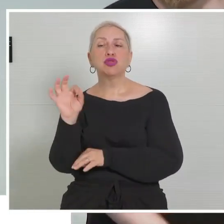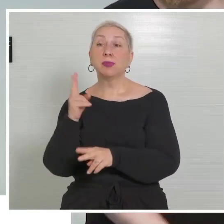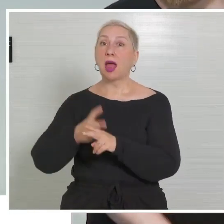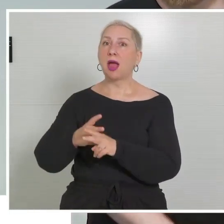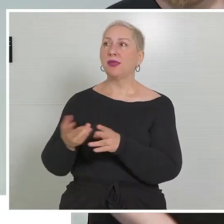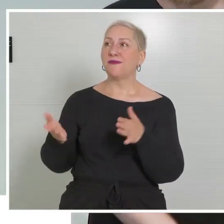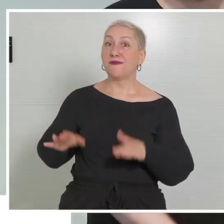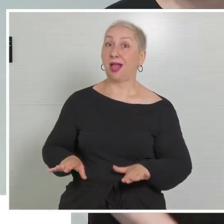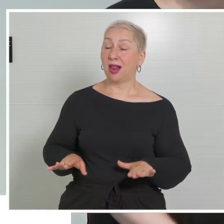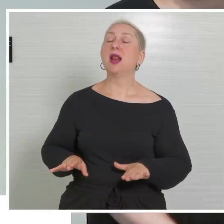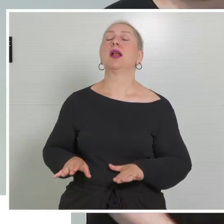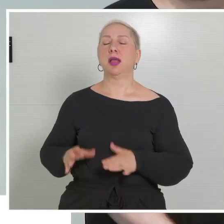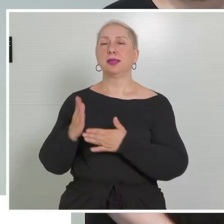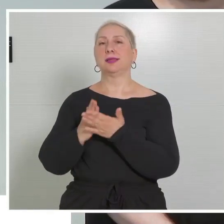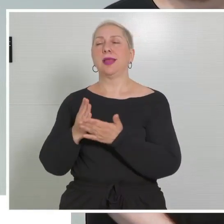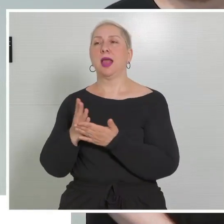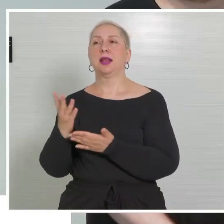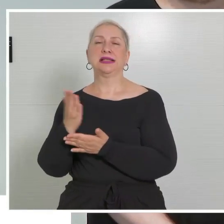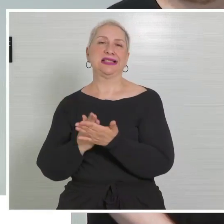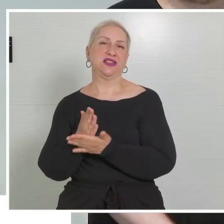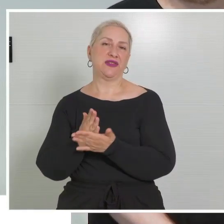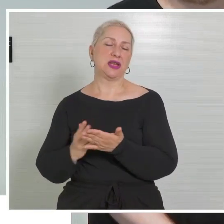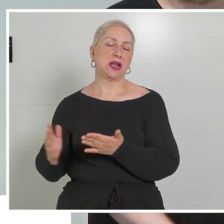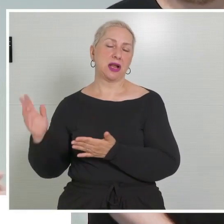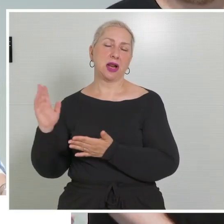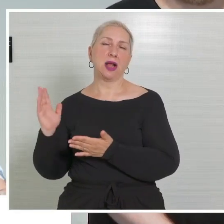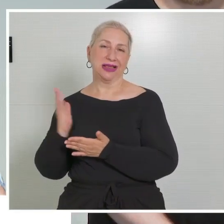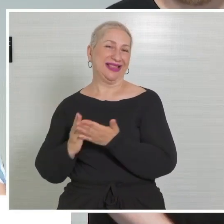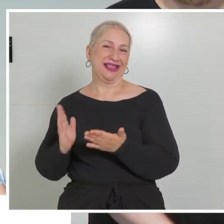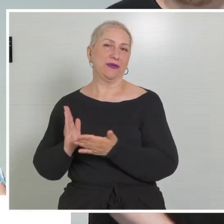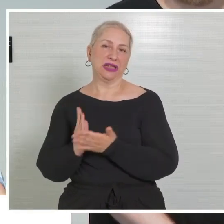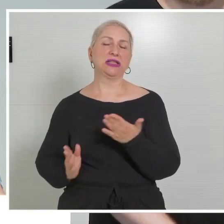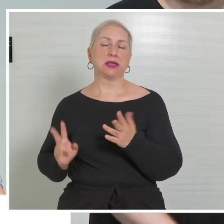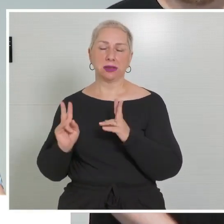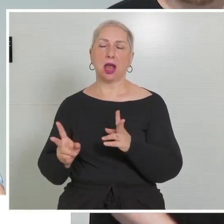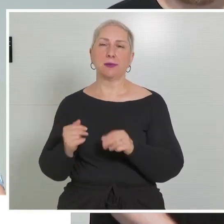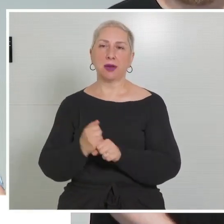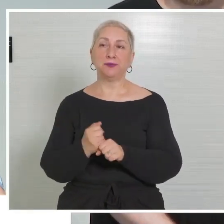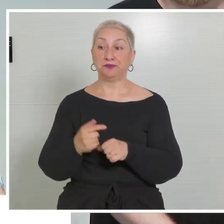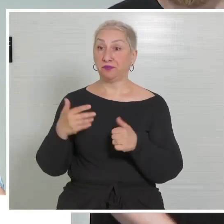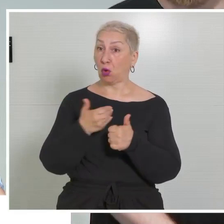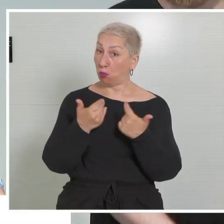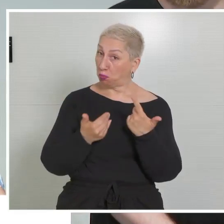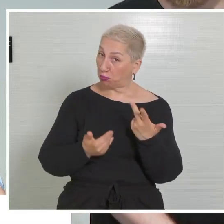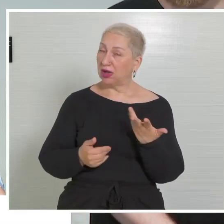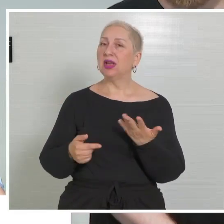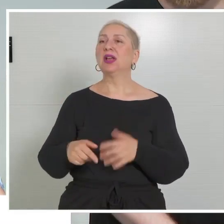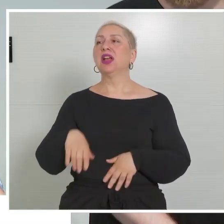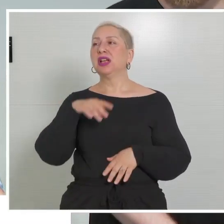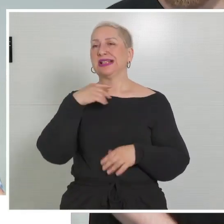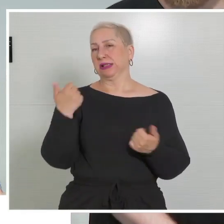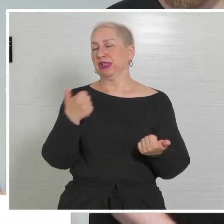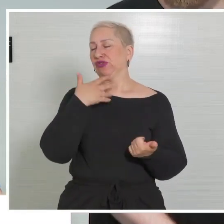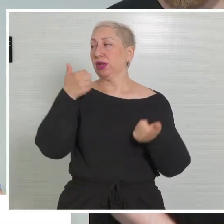geteilten Zivildienst absolvieren können. Neben diesen Neuerungen darf ich nun zu vielen, vielen Zahlen kommen,